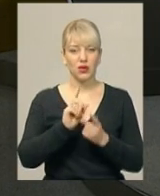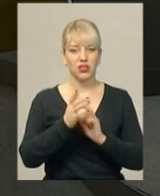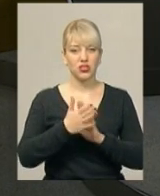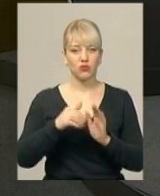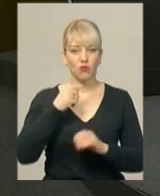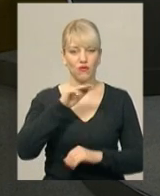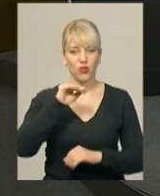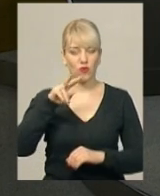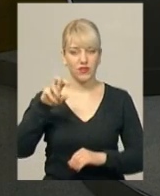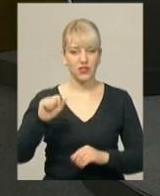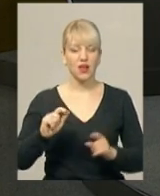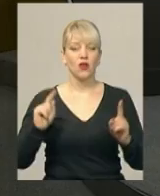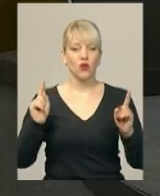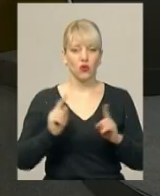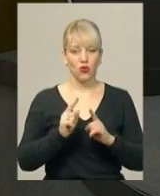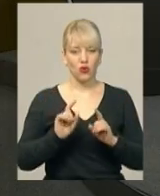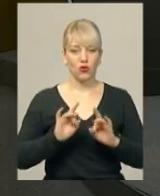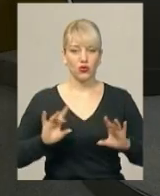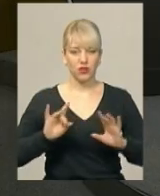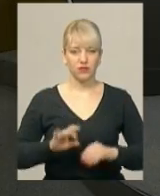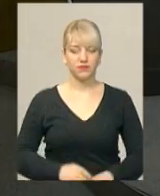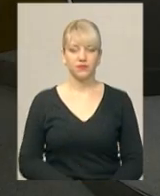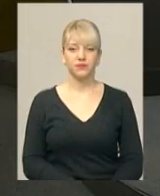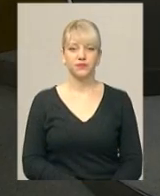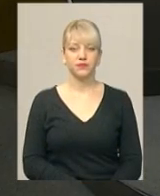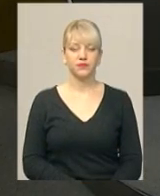Фіновська. Далі – короткий огляд головних тем програми.